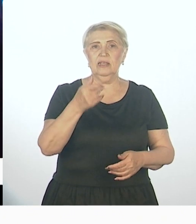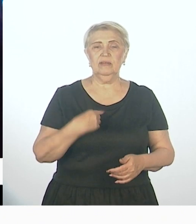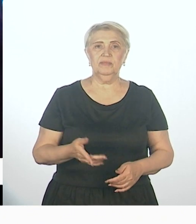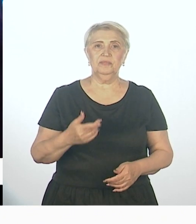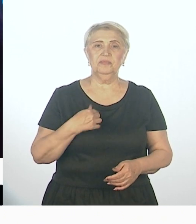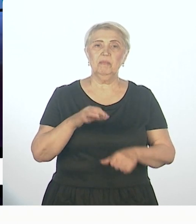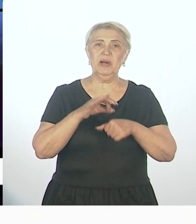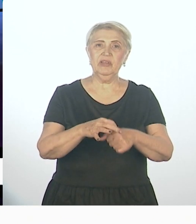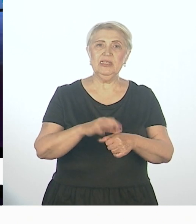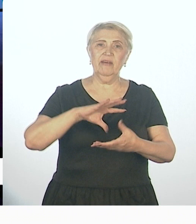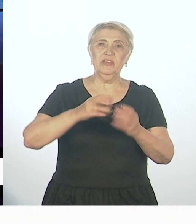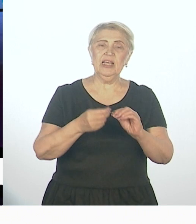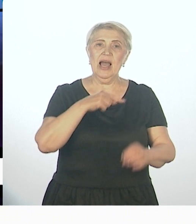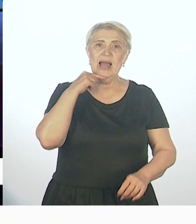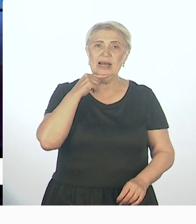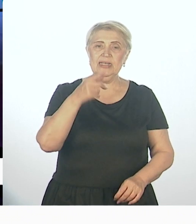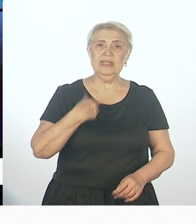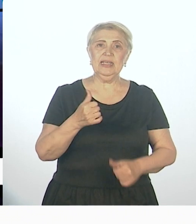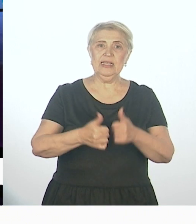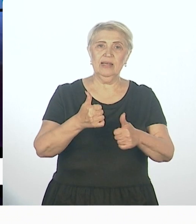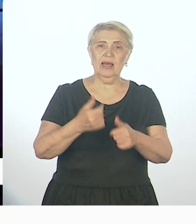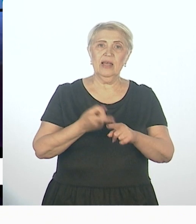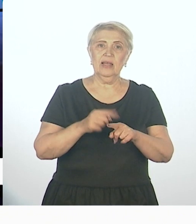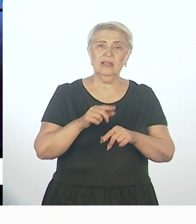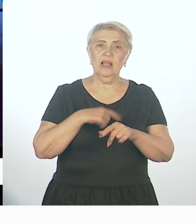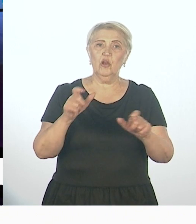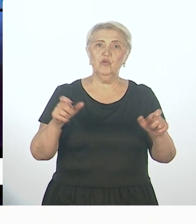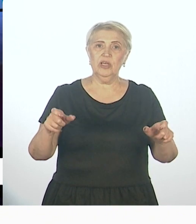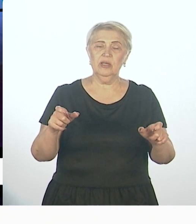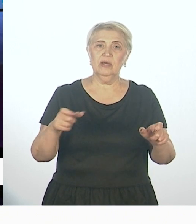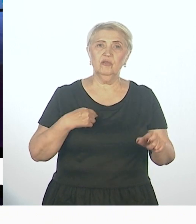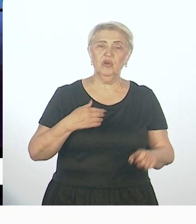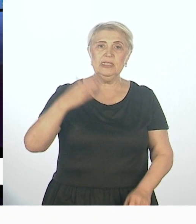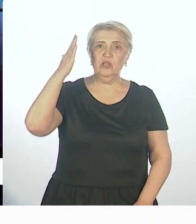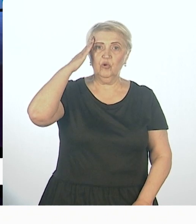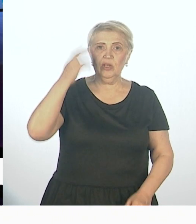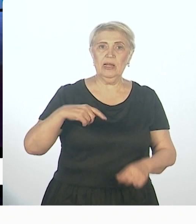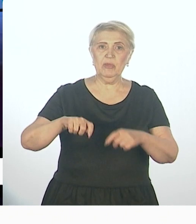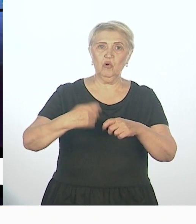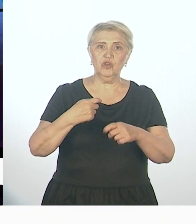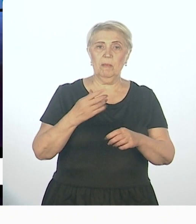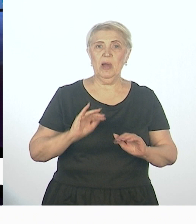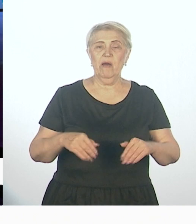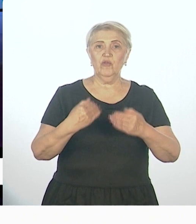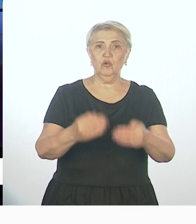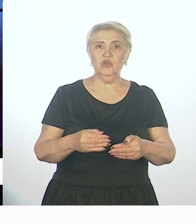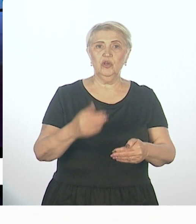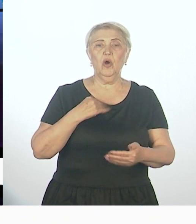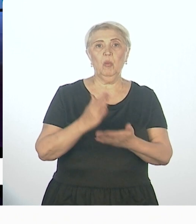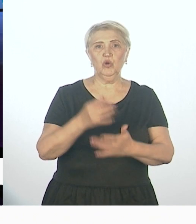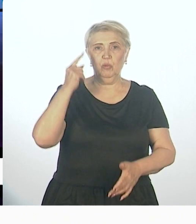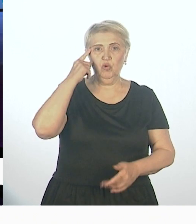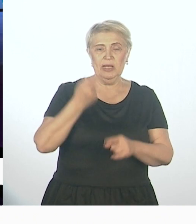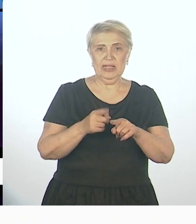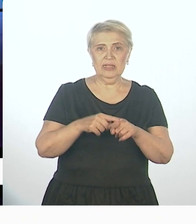соревнования для людей с интеллектуальными нарушениями? Мы это включили в резолюцию, будем думать над